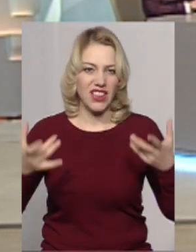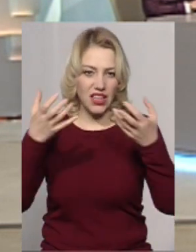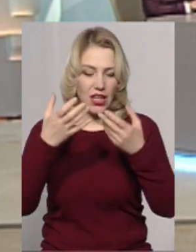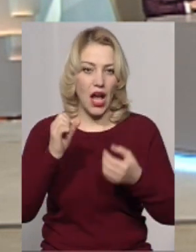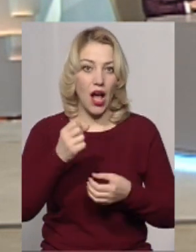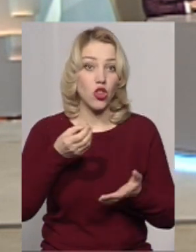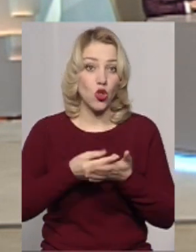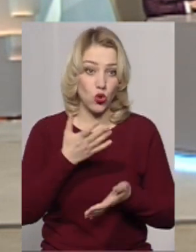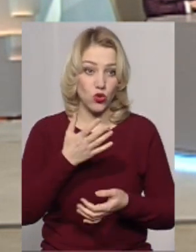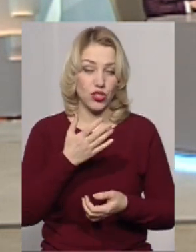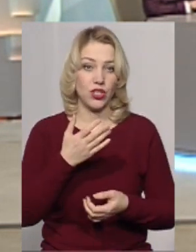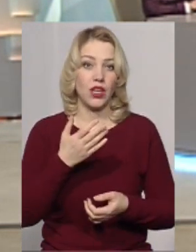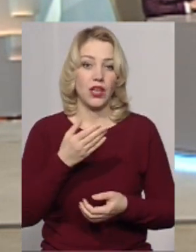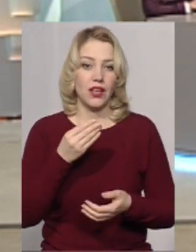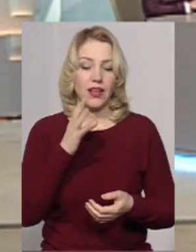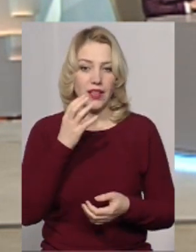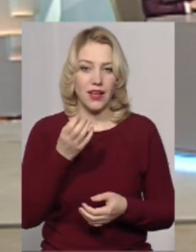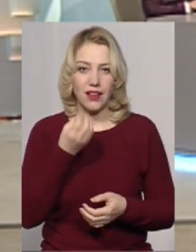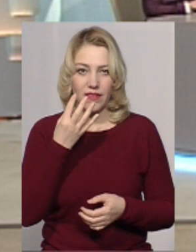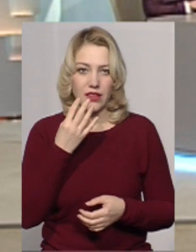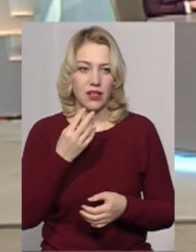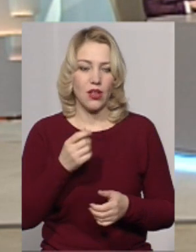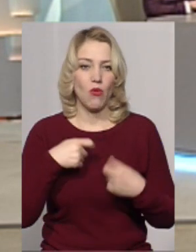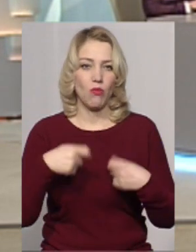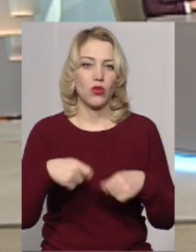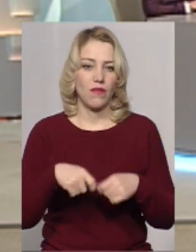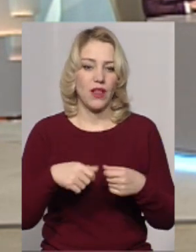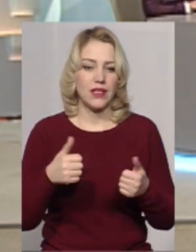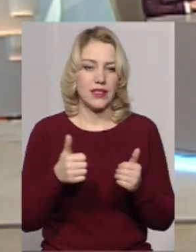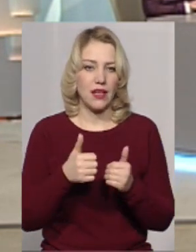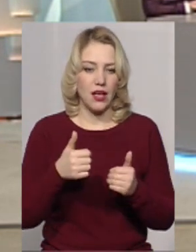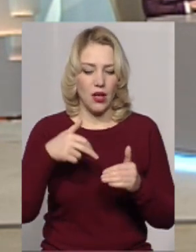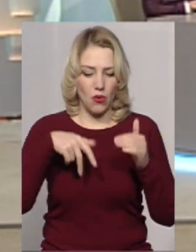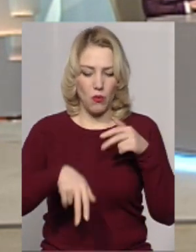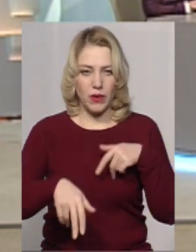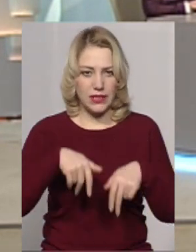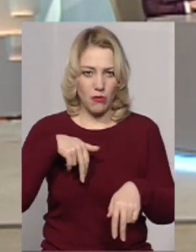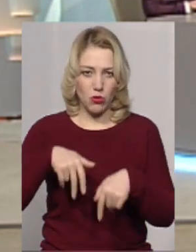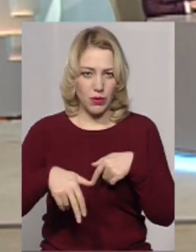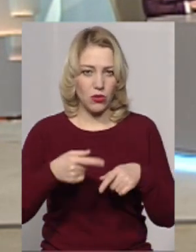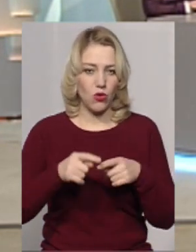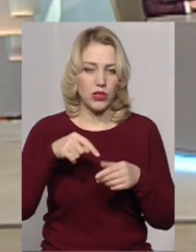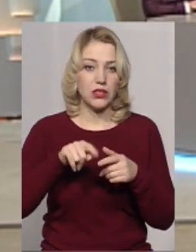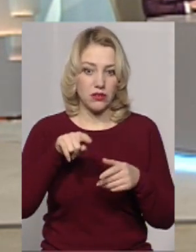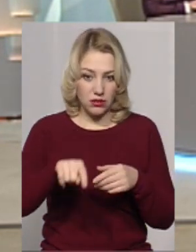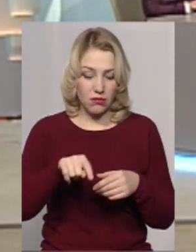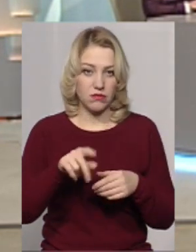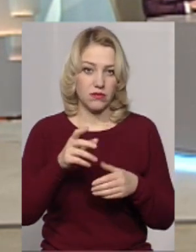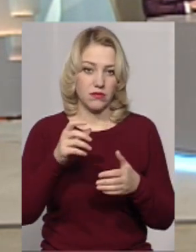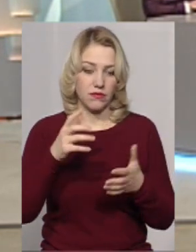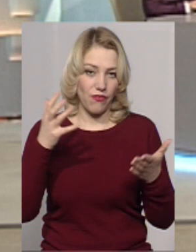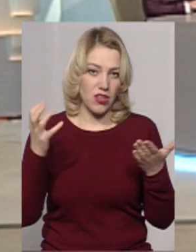біля Лебідь-Плази в підземному переході. Також громадянина було встановлено за допомогою